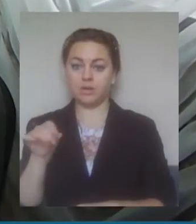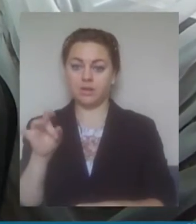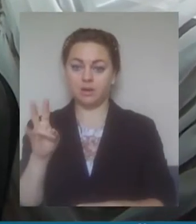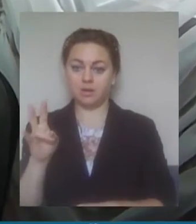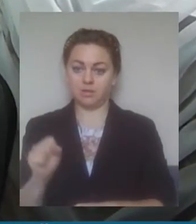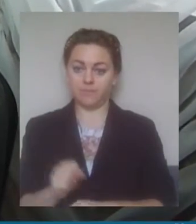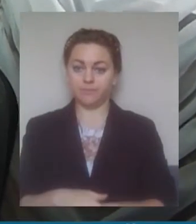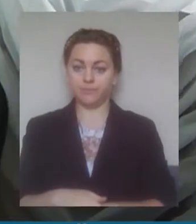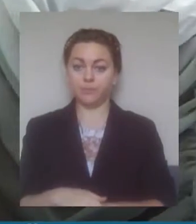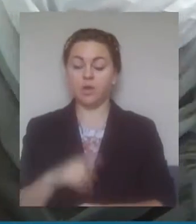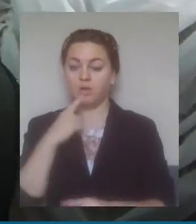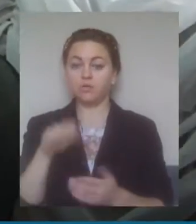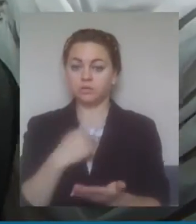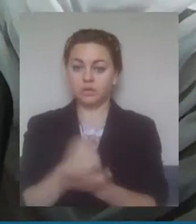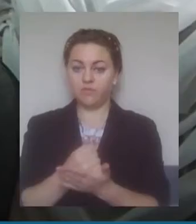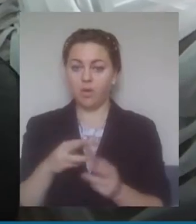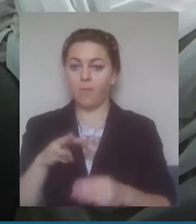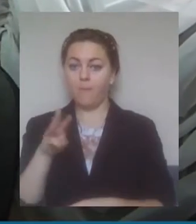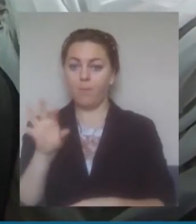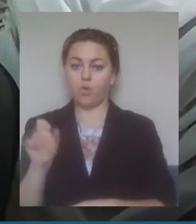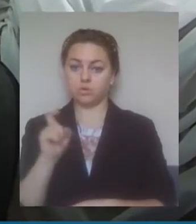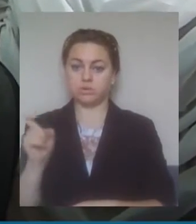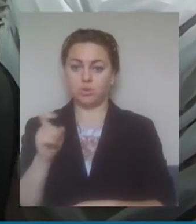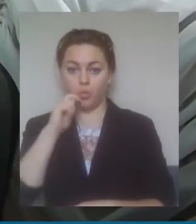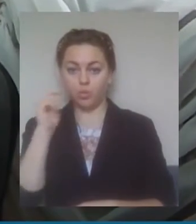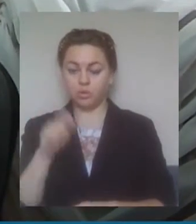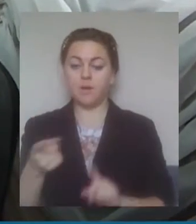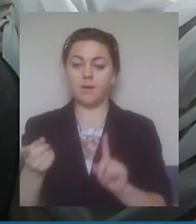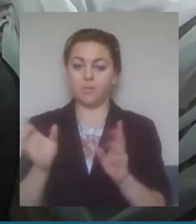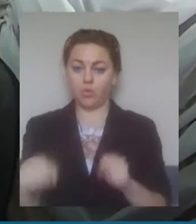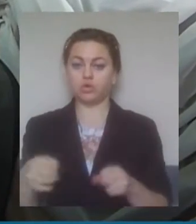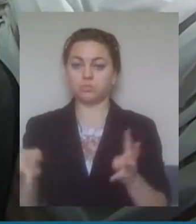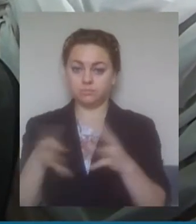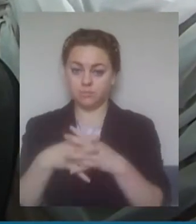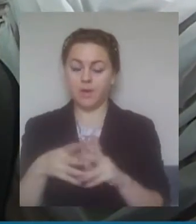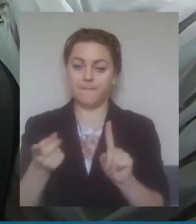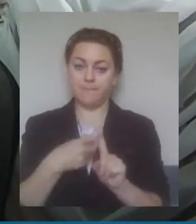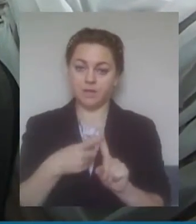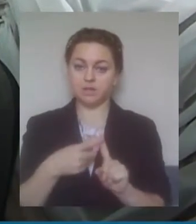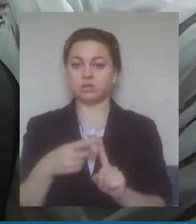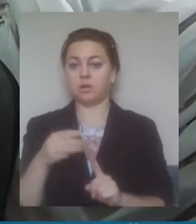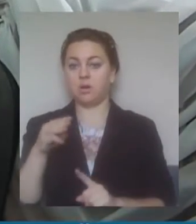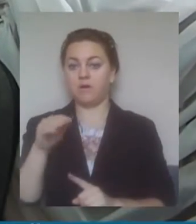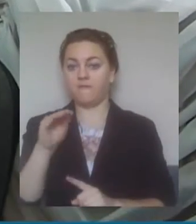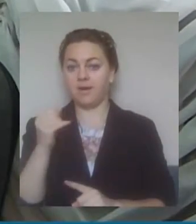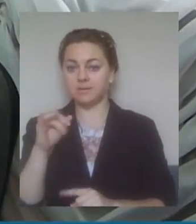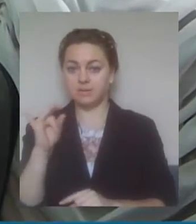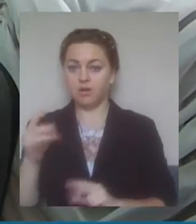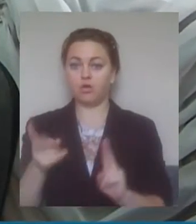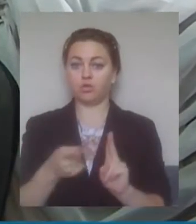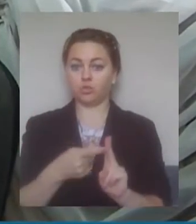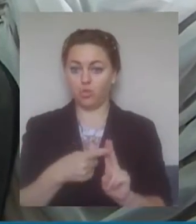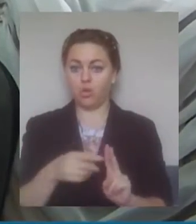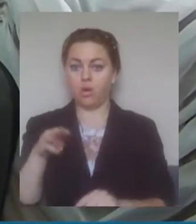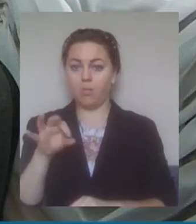утверджено у МОЗ України. На даний момент першу дозу можна робити «Файзером», другу дозу можна робити «Модерний». Але якщо б у вас був